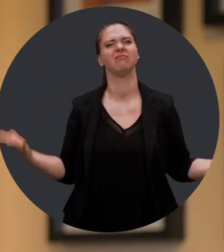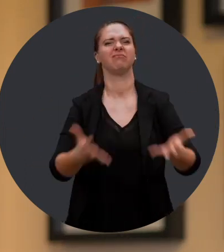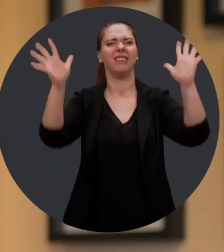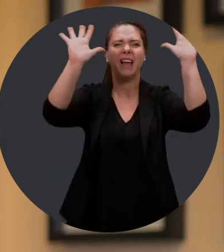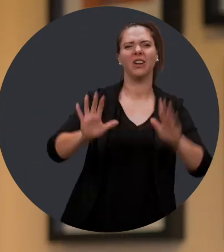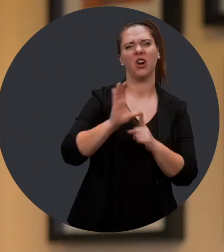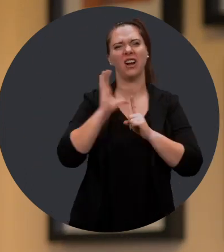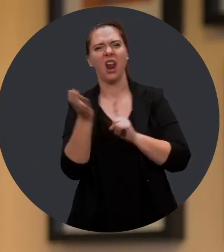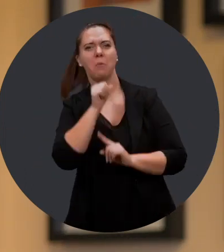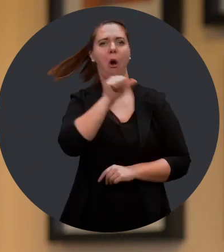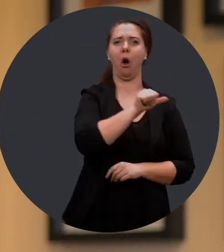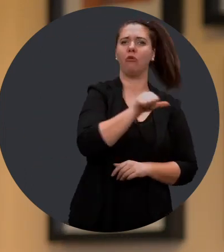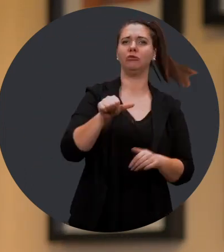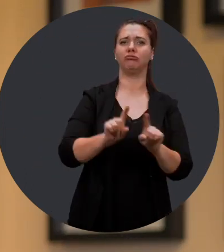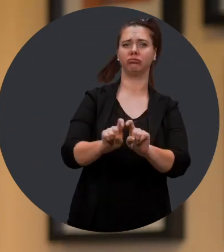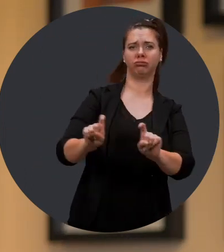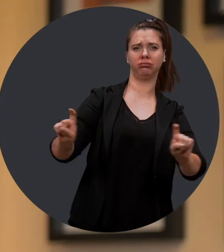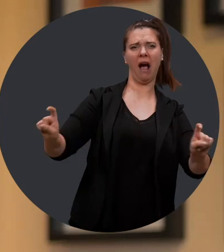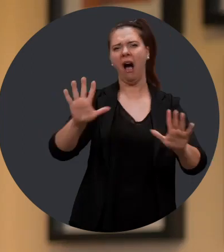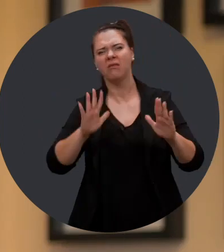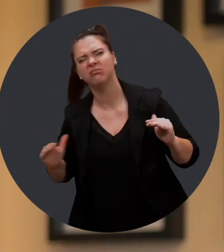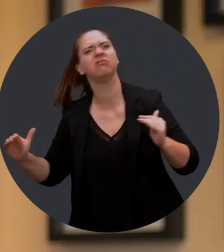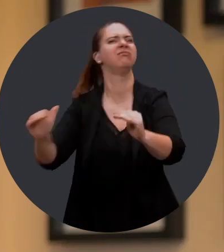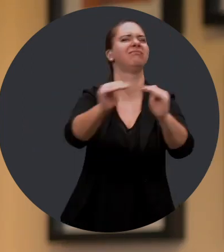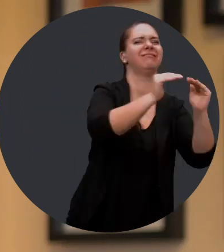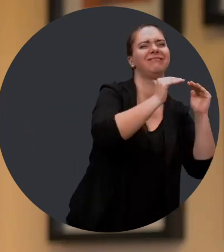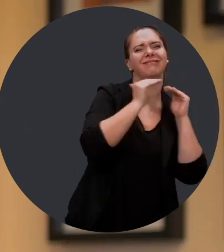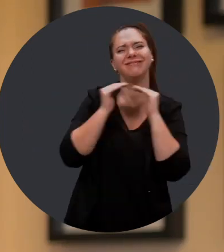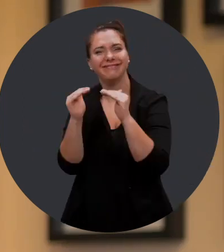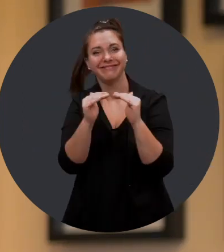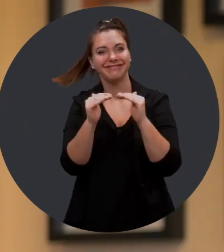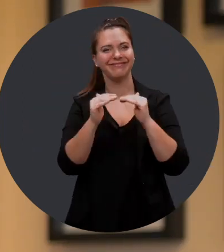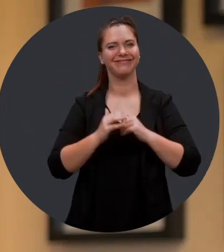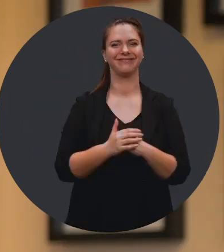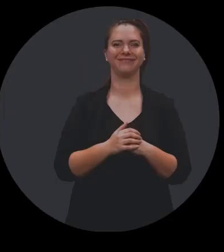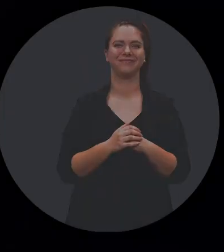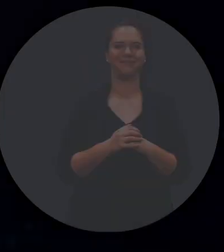à promouvoir une scène culturelle non seulement diversifiée, mais totalement inclusive.